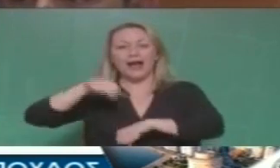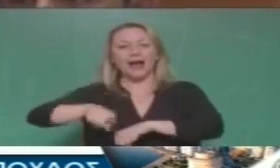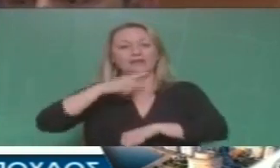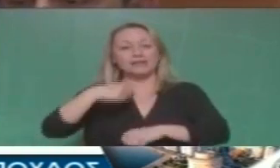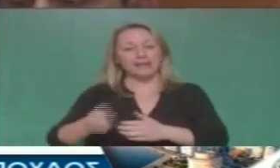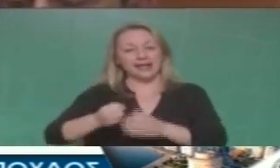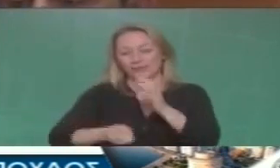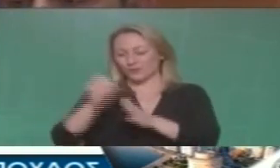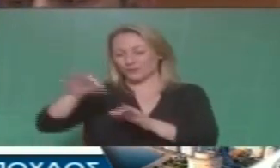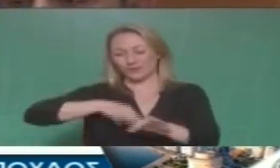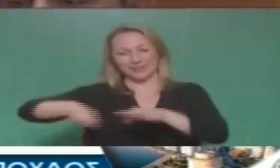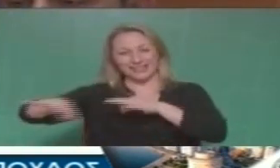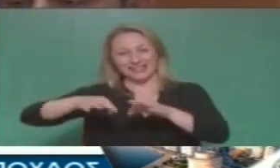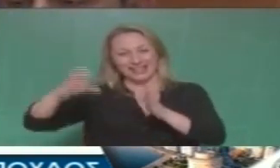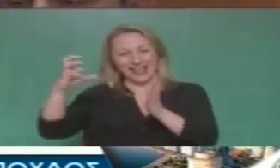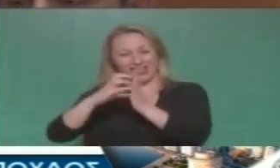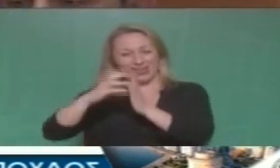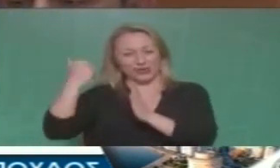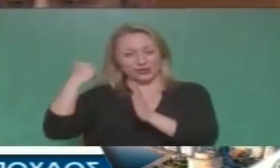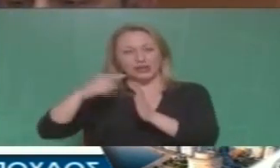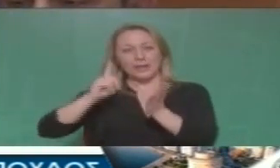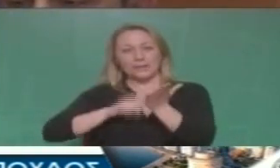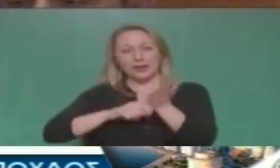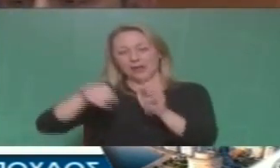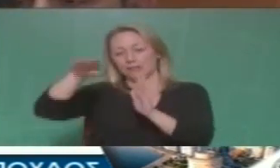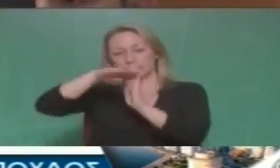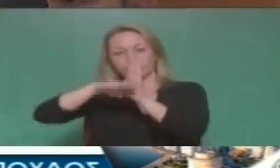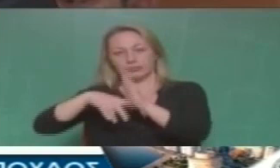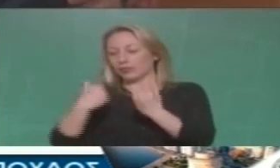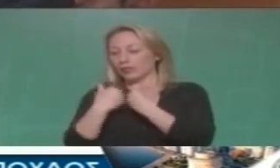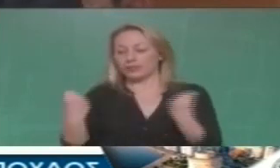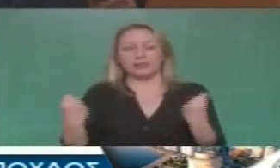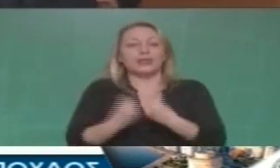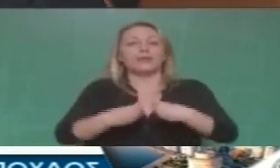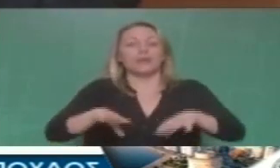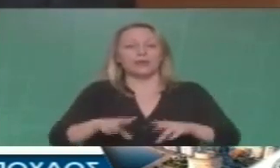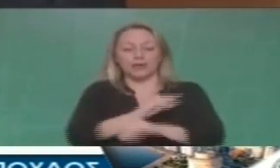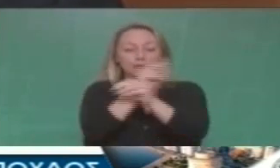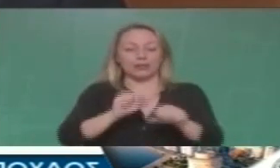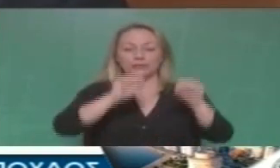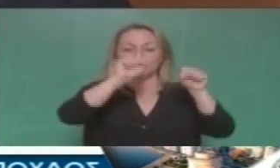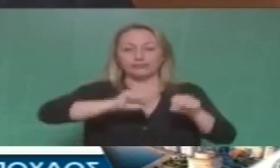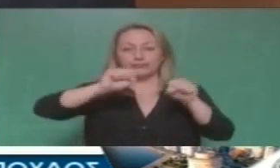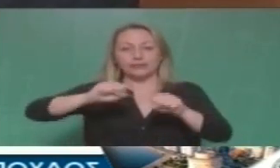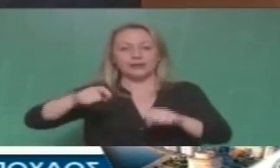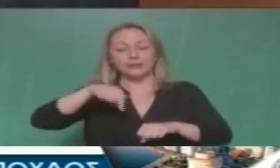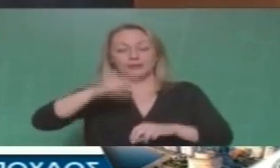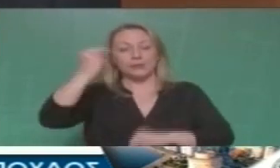αντιμετωπίσουν τις προϋποθέσεις που μπαίνανε από το νόμο και σωστές προϋποθέσεις με κύριο πρόβλημα το ζήτημα του χώρου